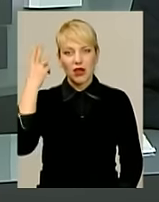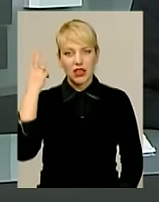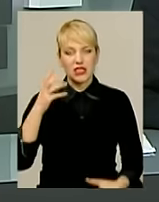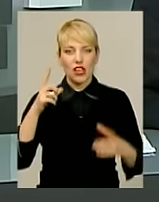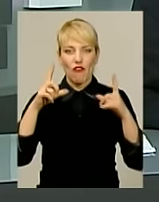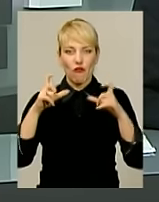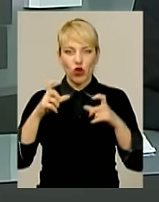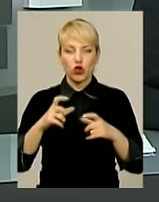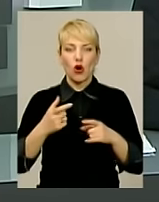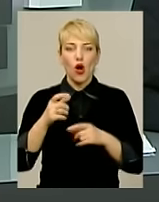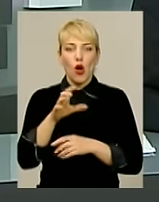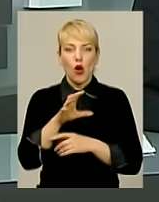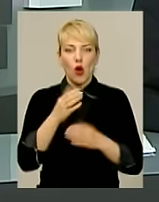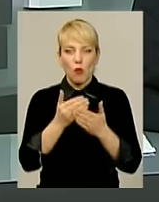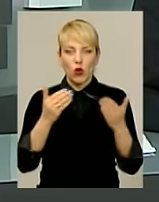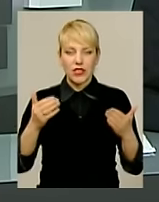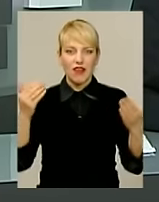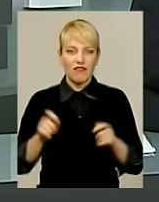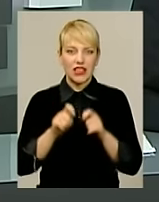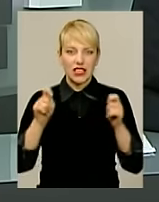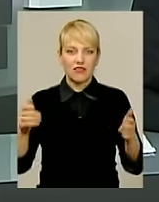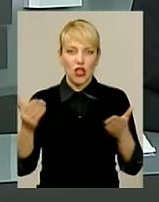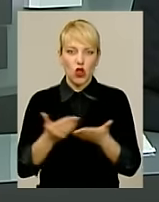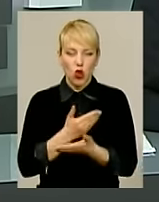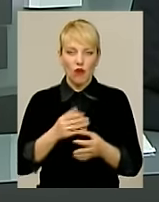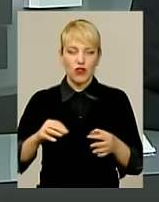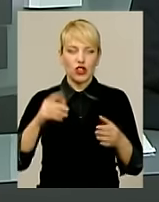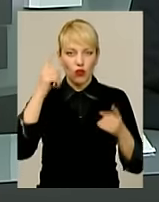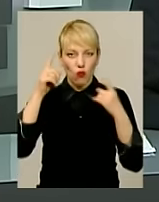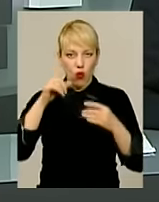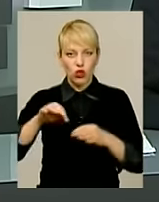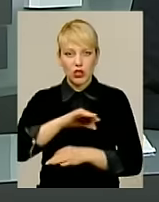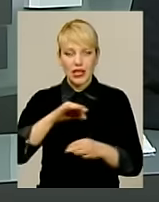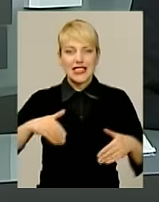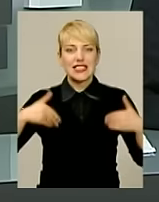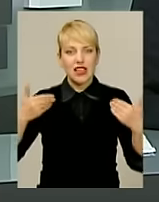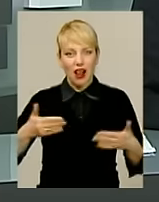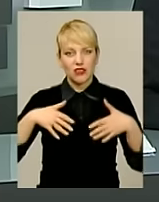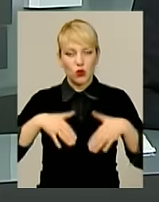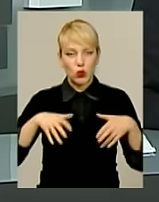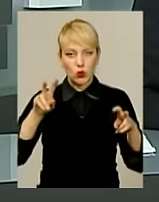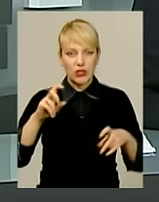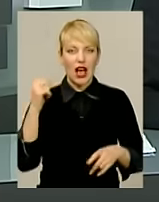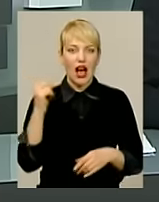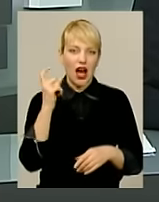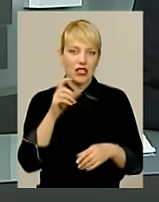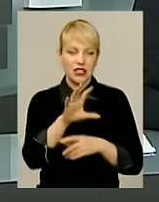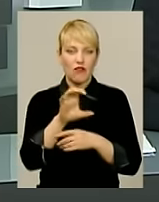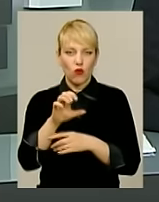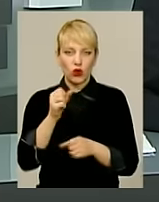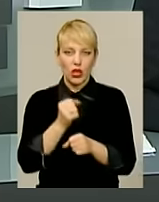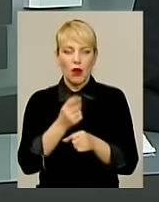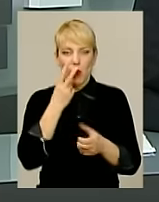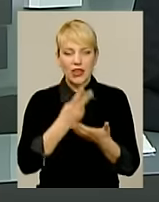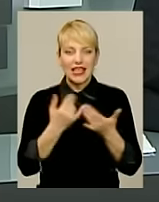фотомузеї відкрився новий творчий проєкт «Здрастуй, Грузія». Відомі харківські фотохудожники у своїх роботах показали нинішню